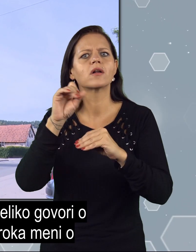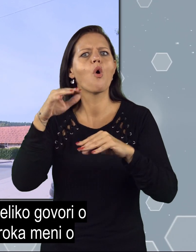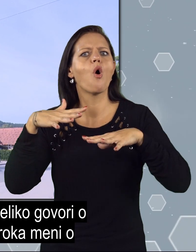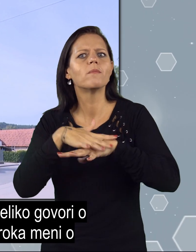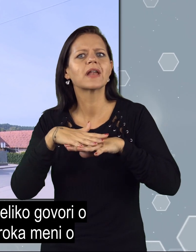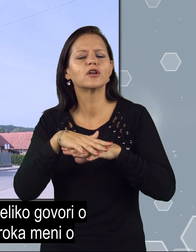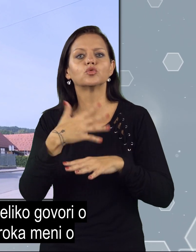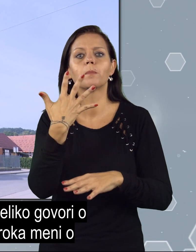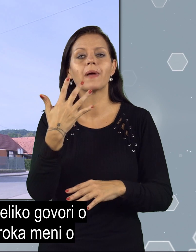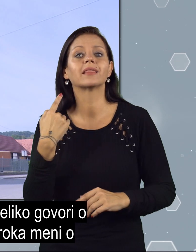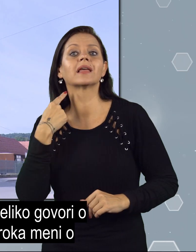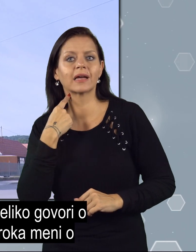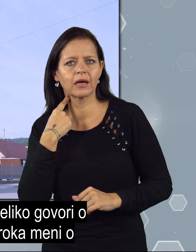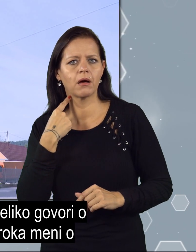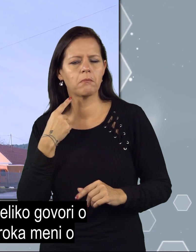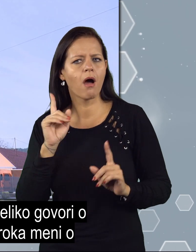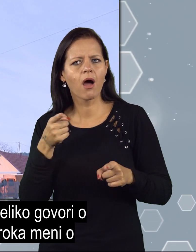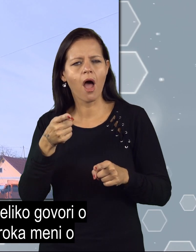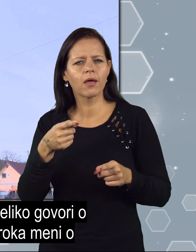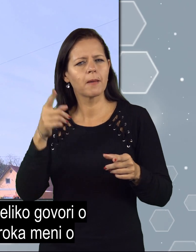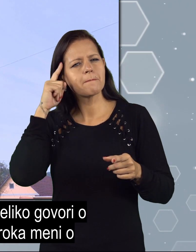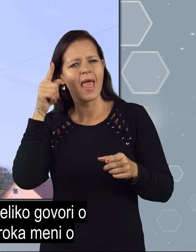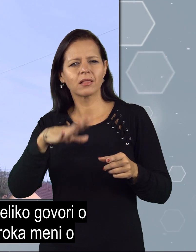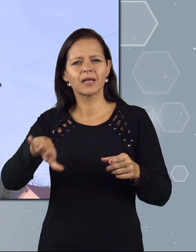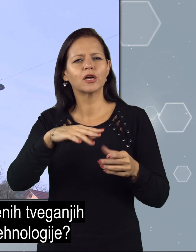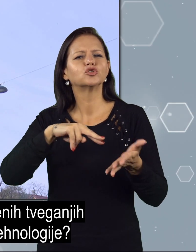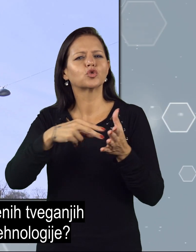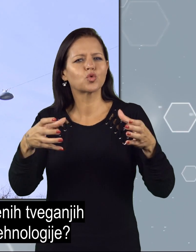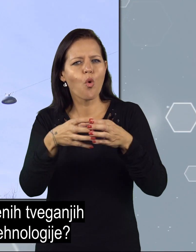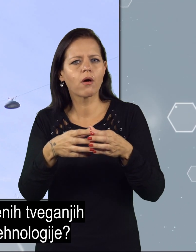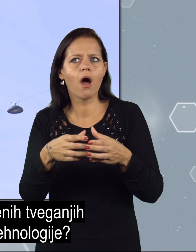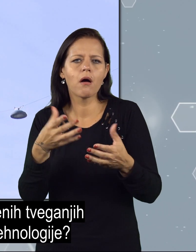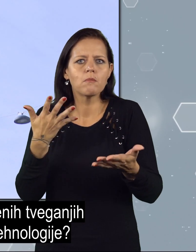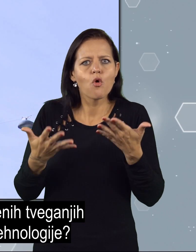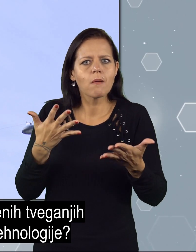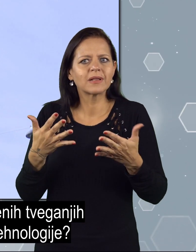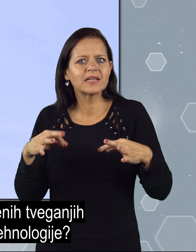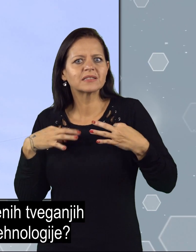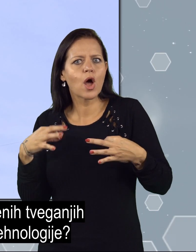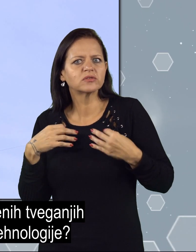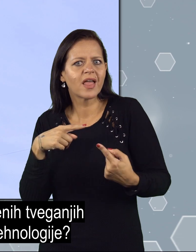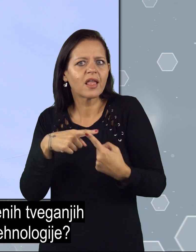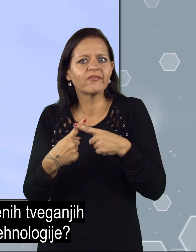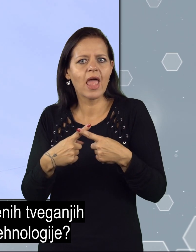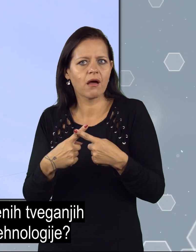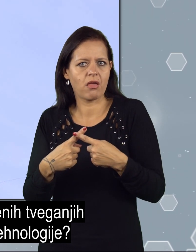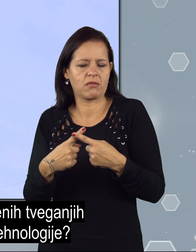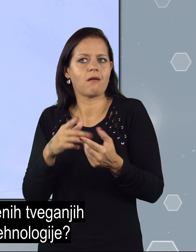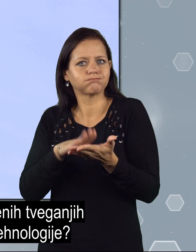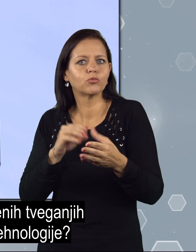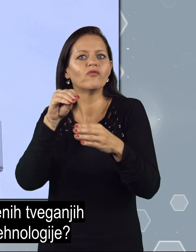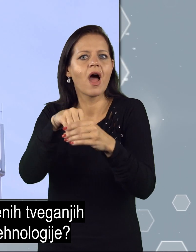veliko govorijo o mrežju 5G. Kaj stroka meni o mrebitnih zdravstvenih tveganjih uvajanja te nove tehnologije?